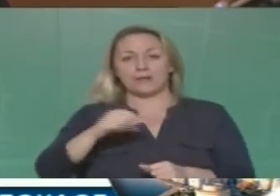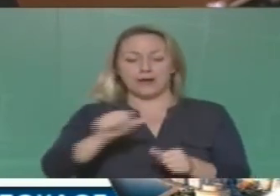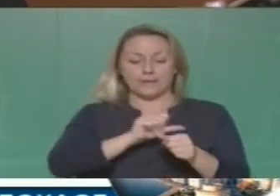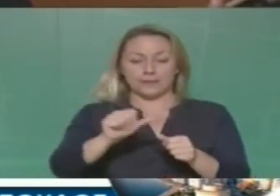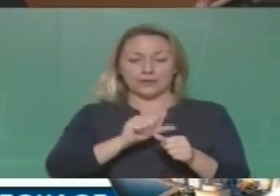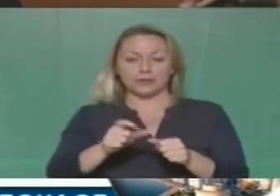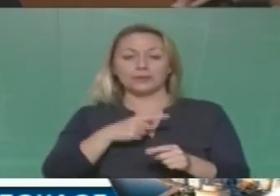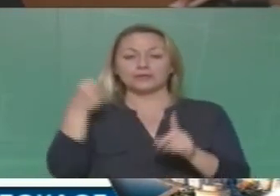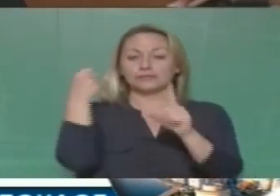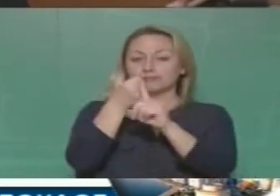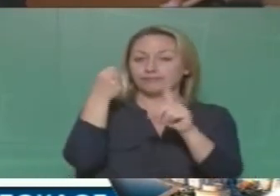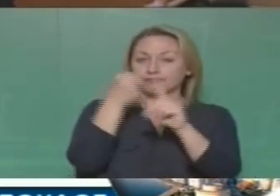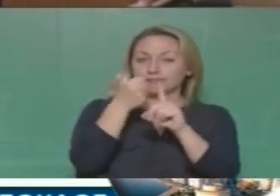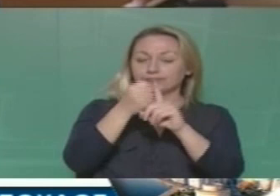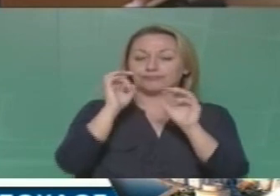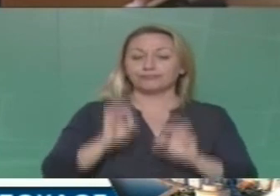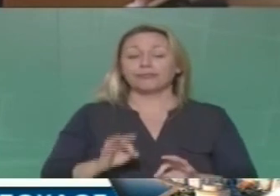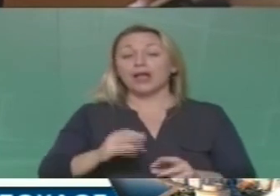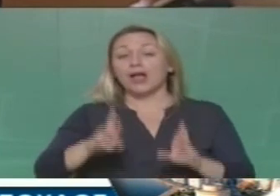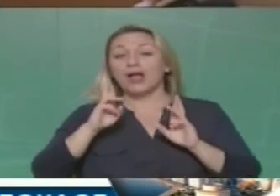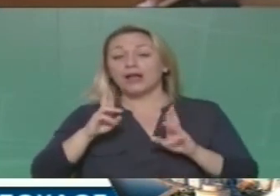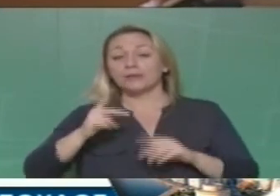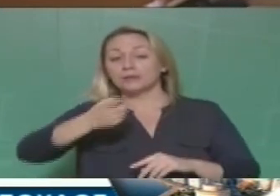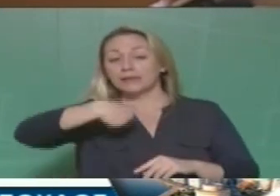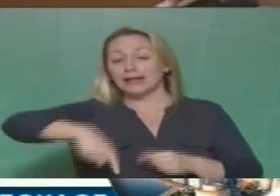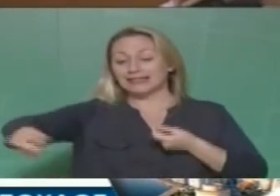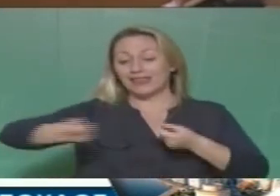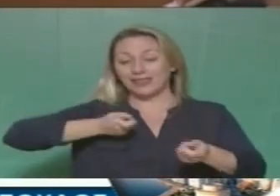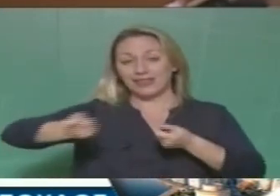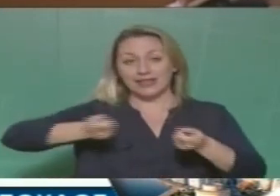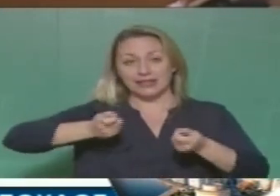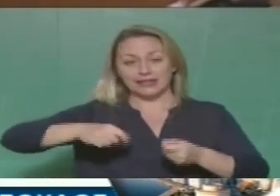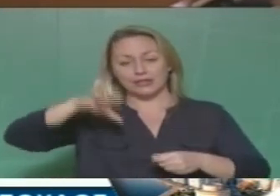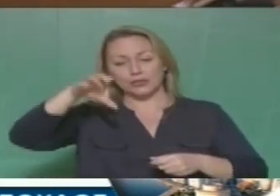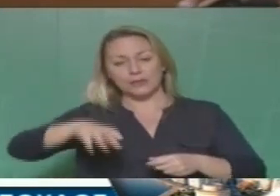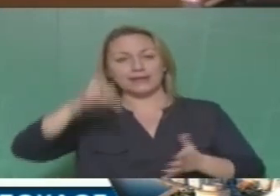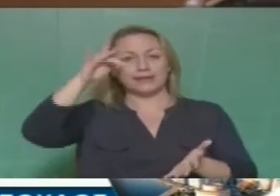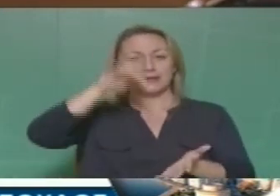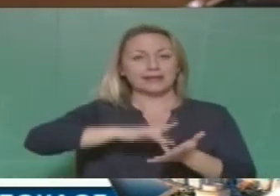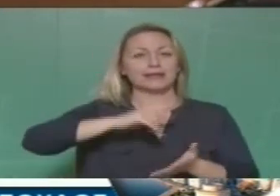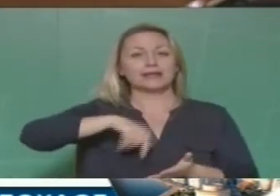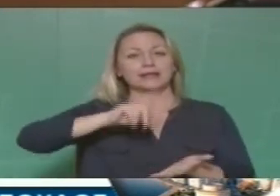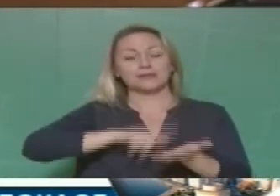θα υποχρεωθούν και άλλες διοικήσεις και τοπικές και κεντρικές απέναντι στη δυναμική των εργαζόμενων.